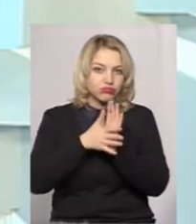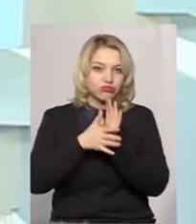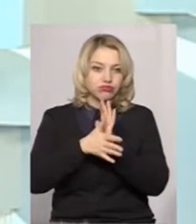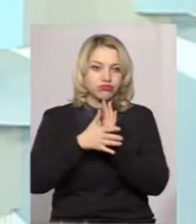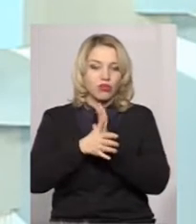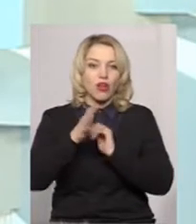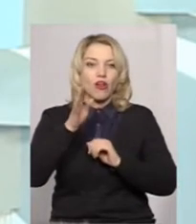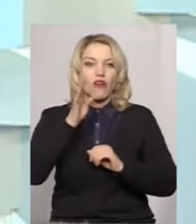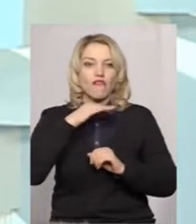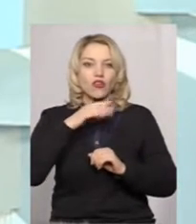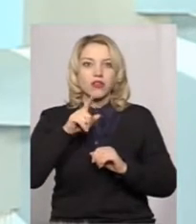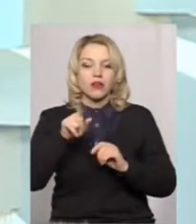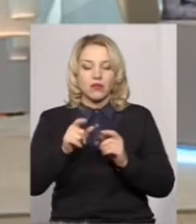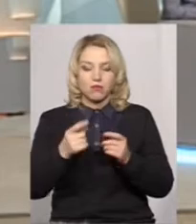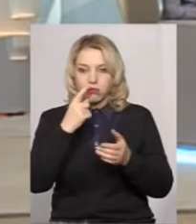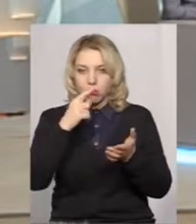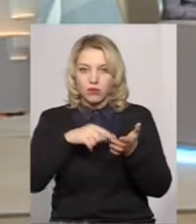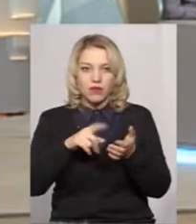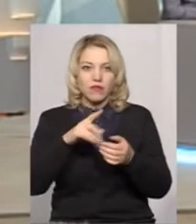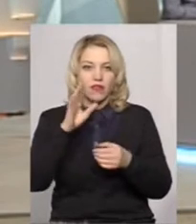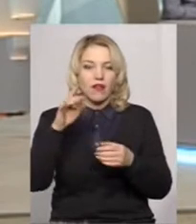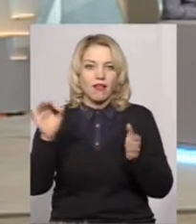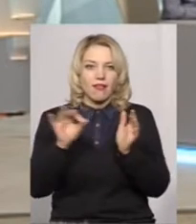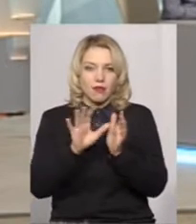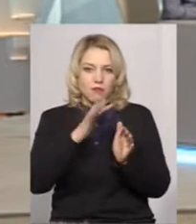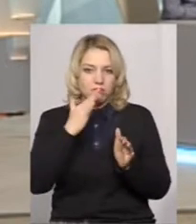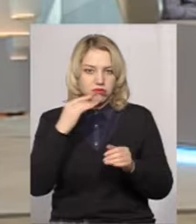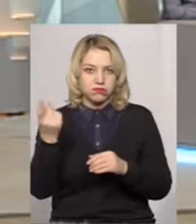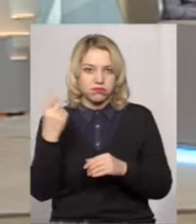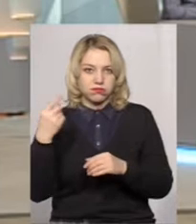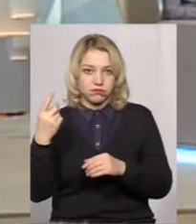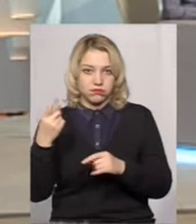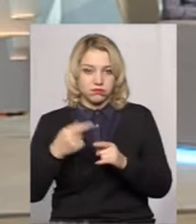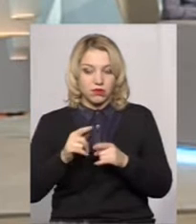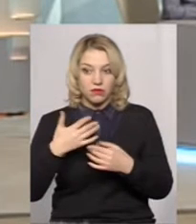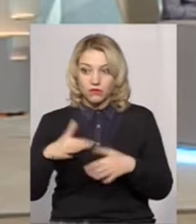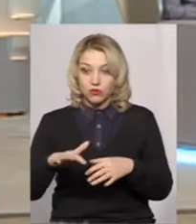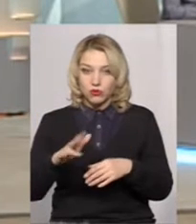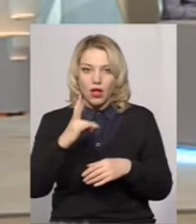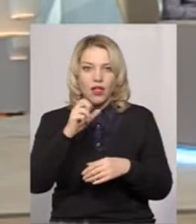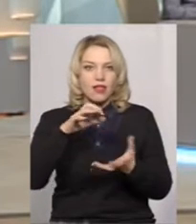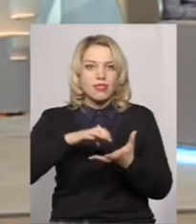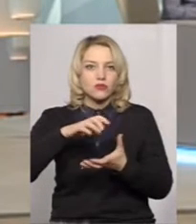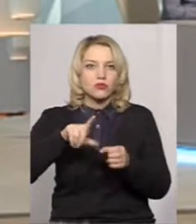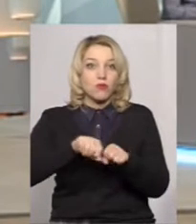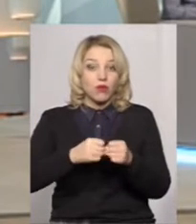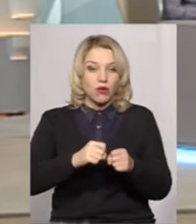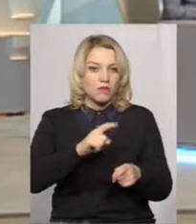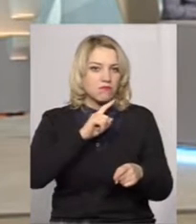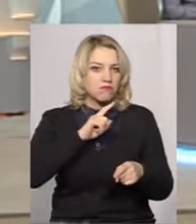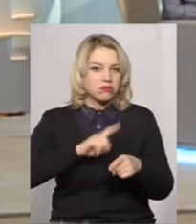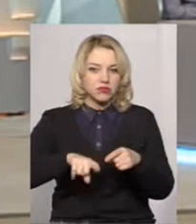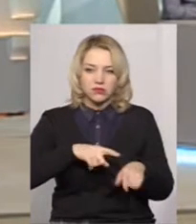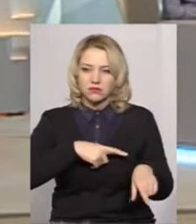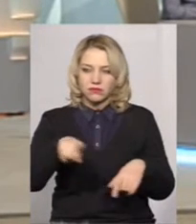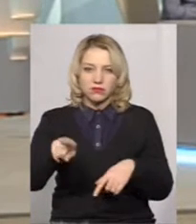зросли витрати електроенергії, зросла перекачка насосом, і він це відслідкував. І вже буквально на другий день зранку команда Комунгоспу